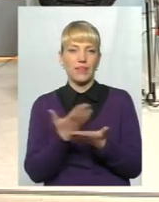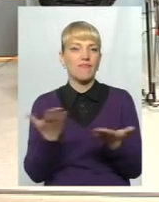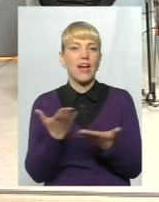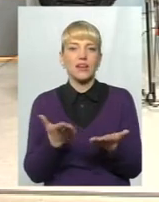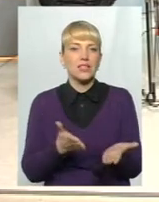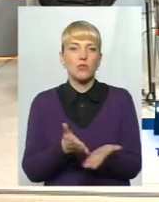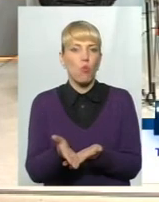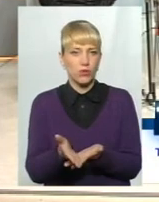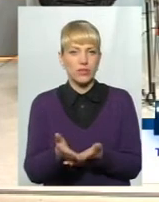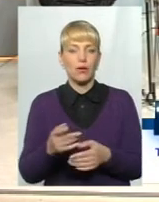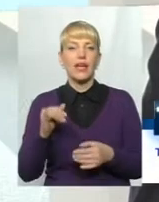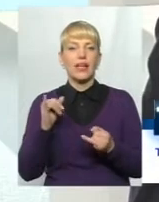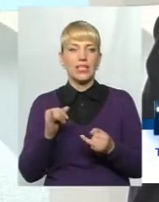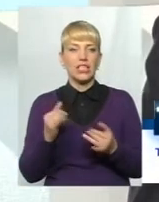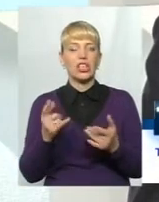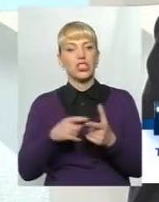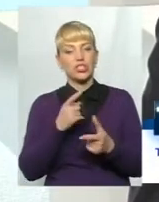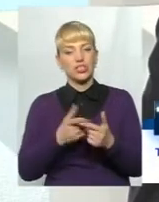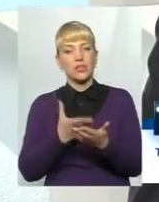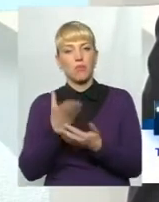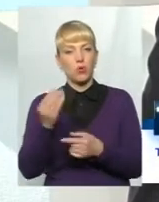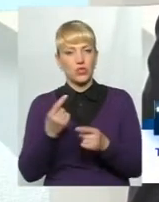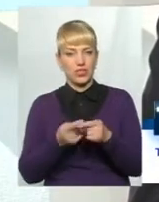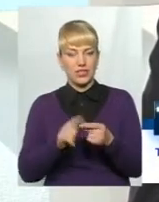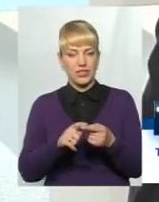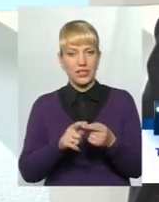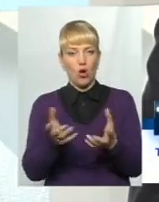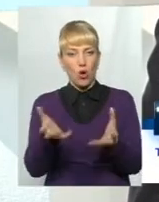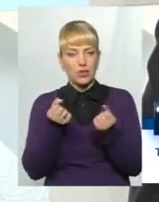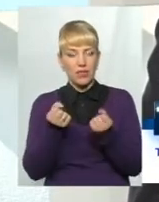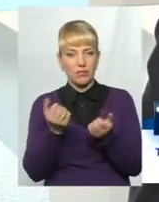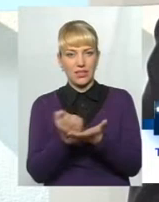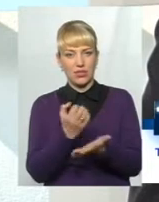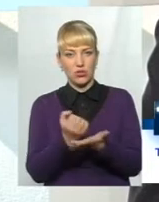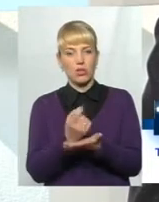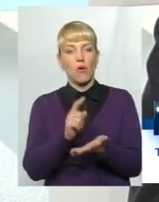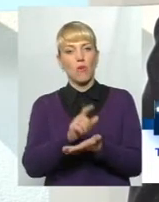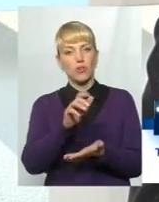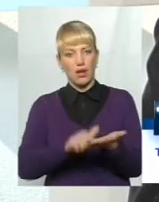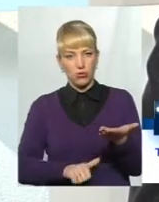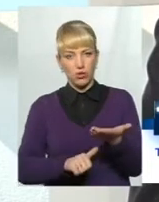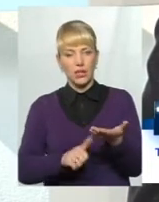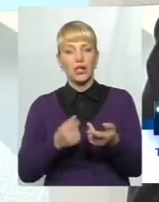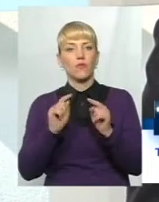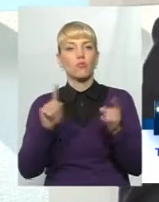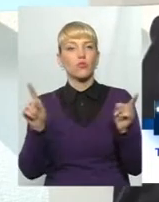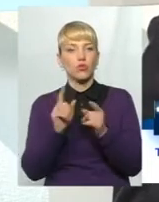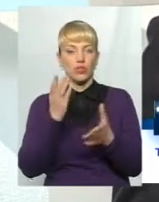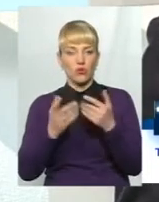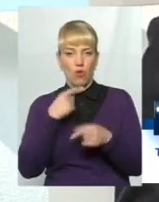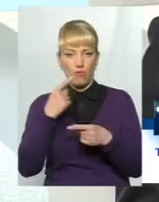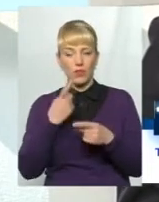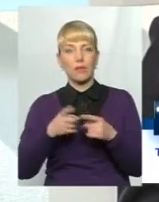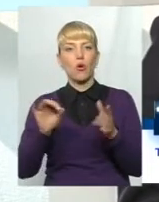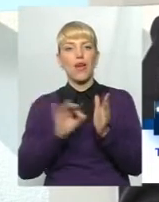і чи сплачено з отриманих статків податки. Тому що, якщо говорити про